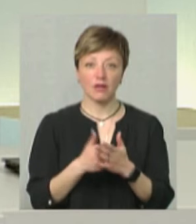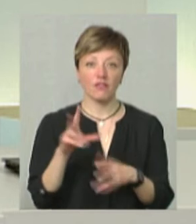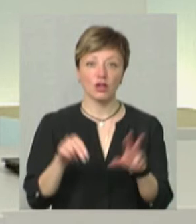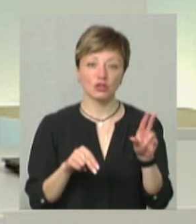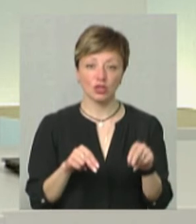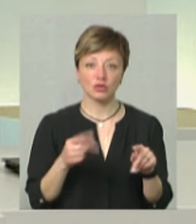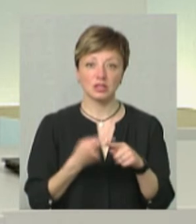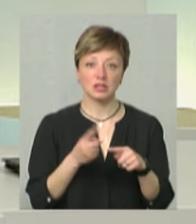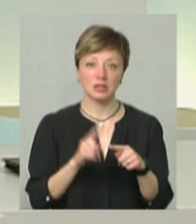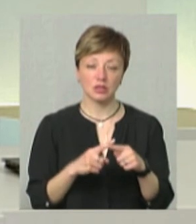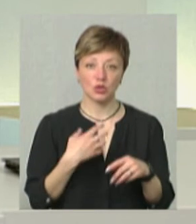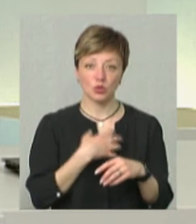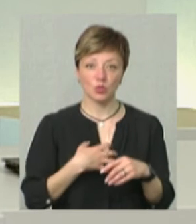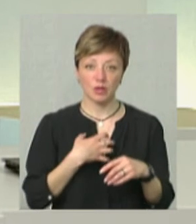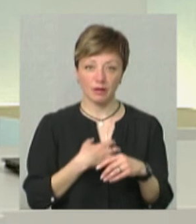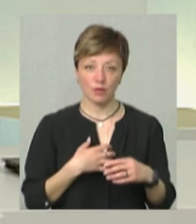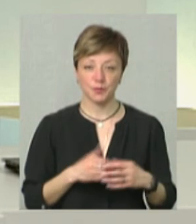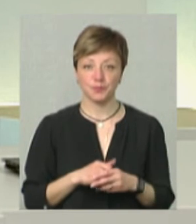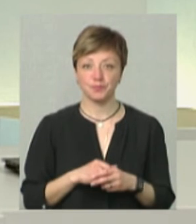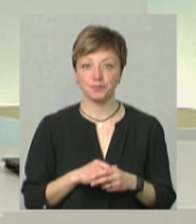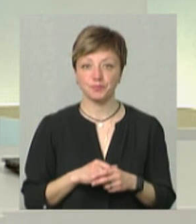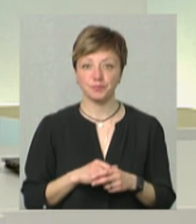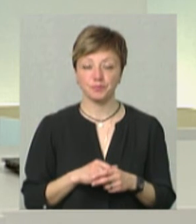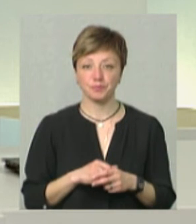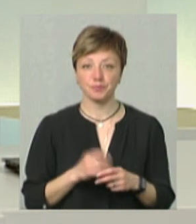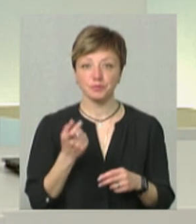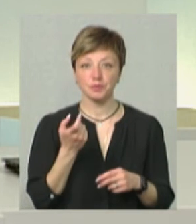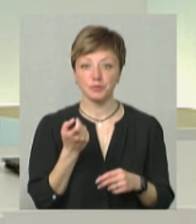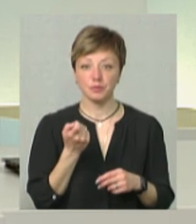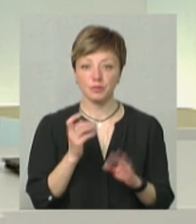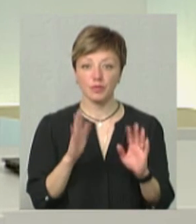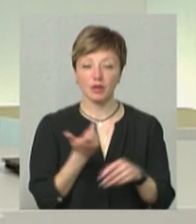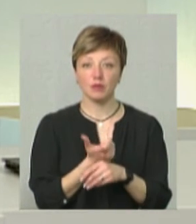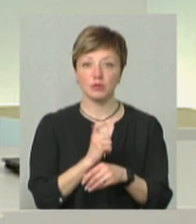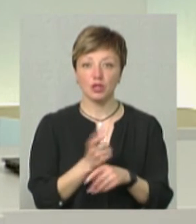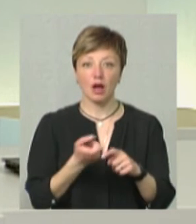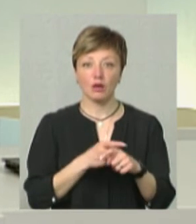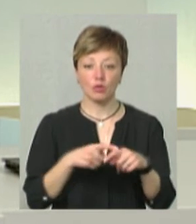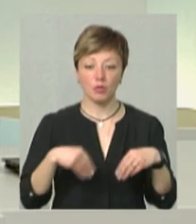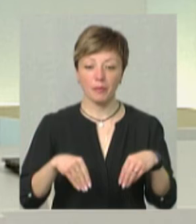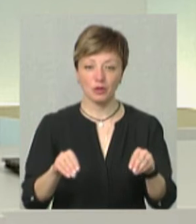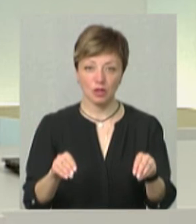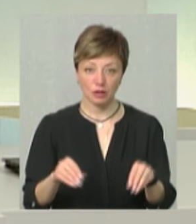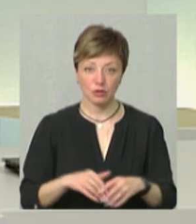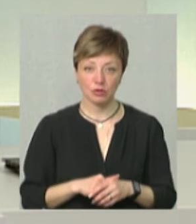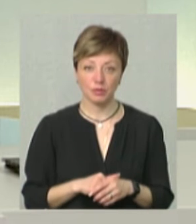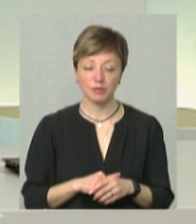вважаю, що це досить суттєво. Трошки буде більше картоплі посаджено.